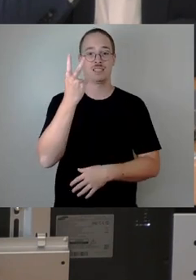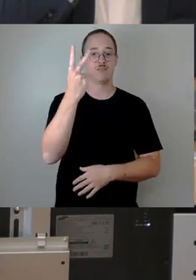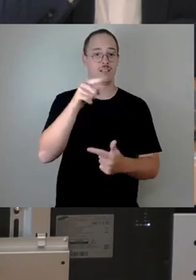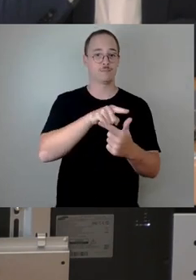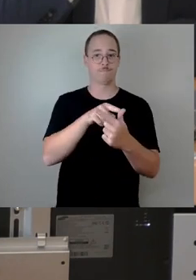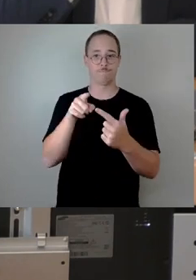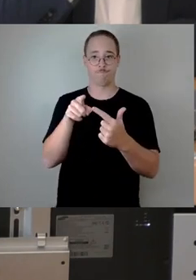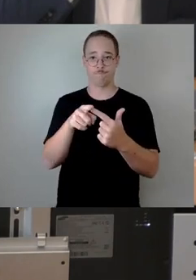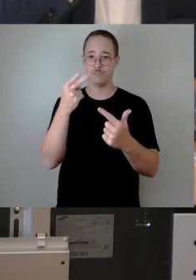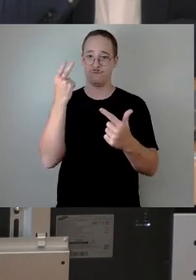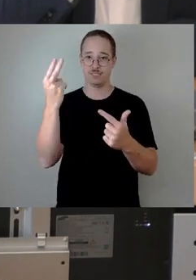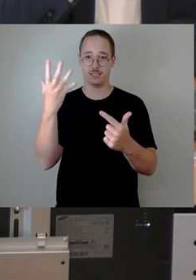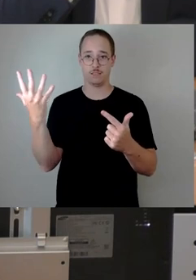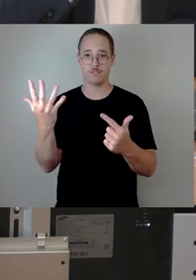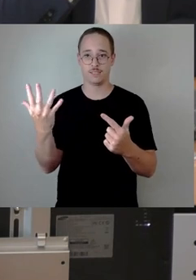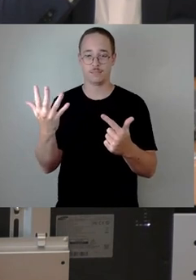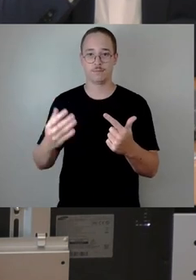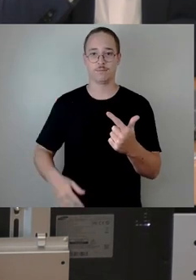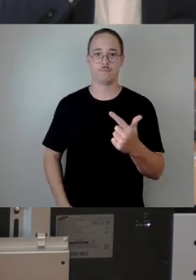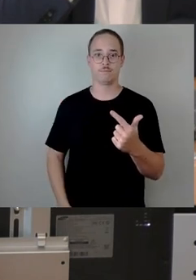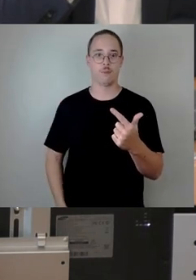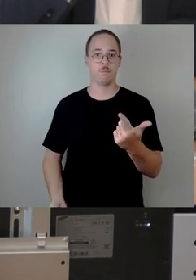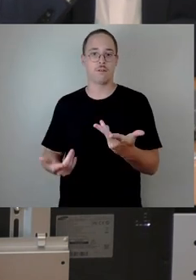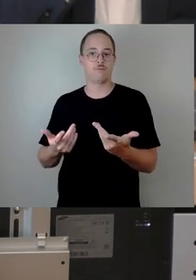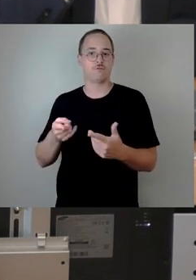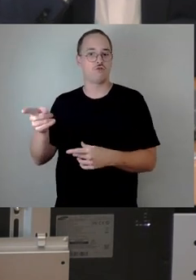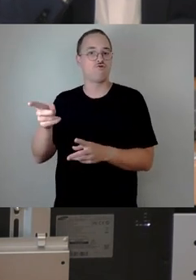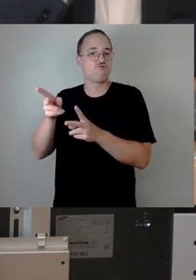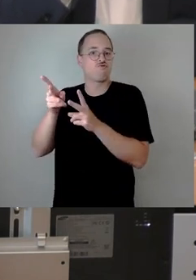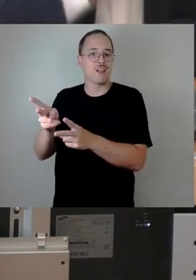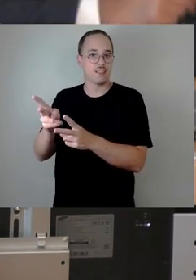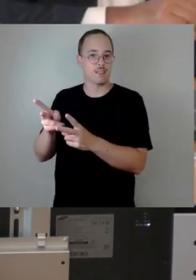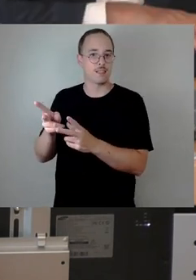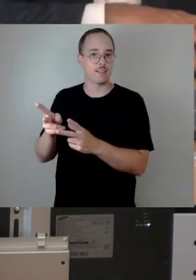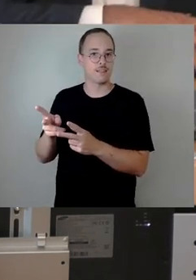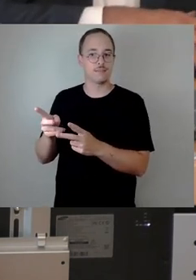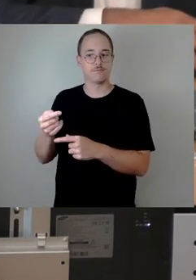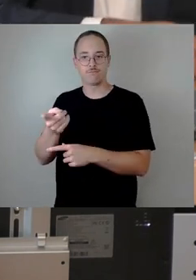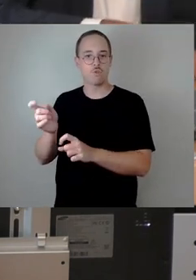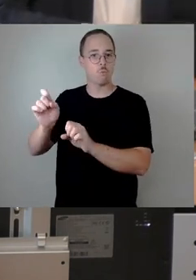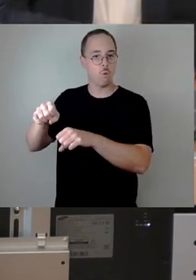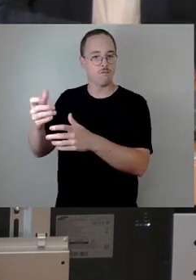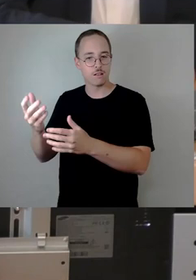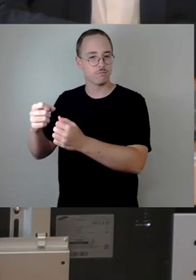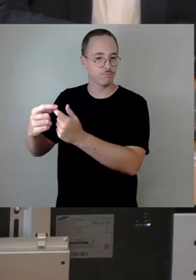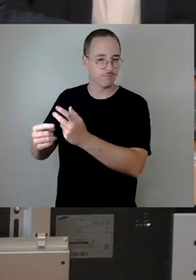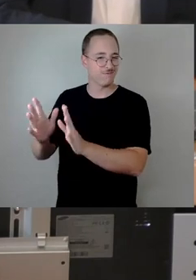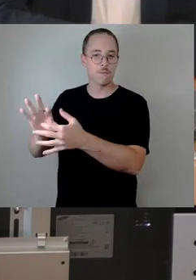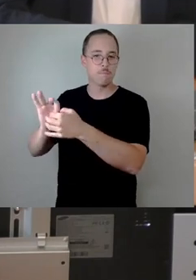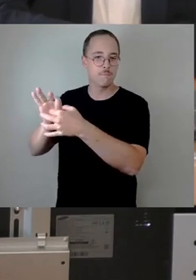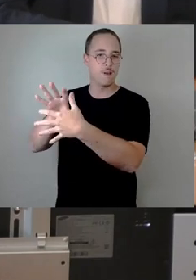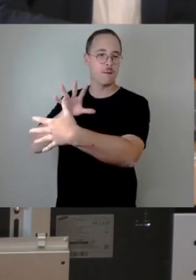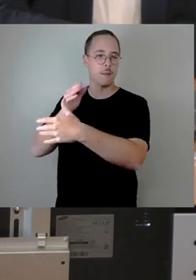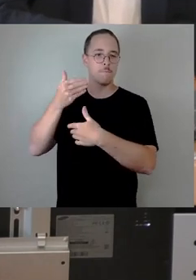mit der Leistungsfähigkeit der Stadt selbst, sondern vielmehr mit der Gesamtsituation in unserem Land zusammenhängen. Zum